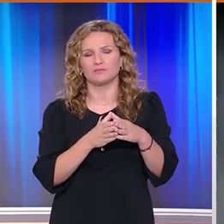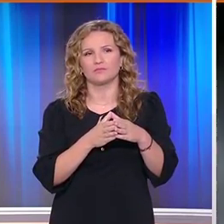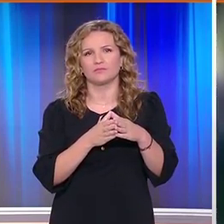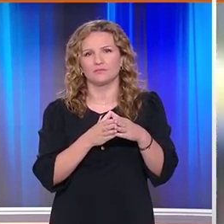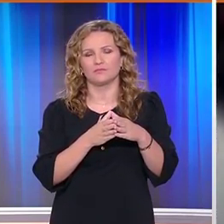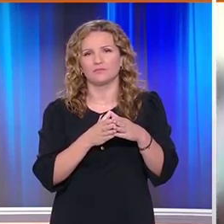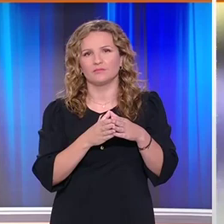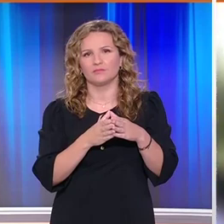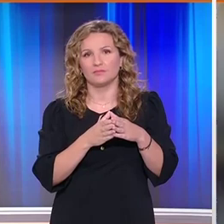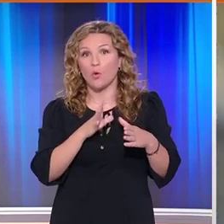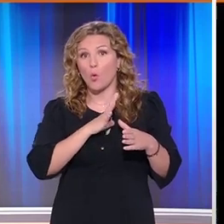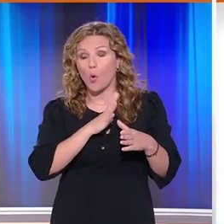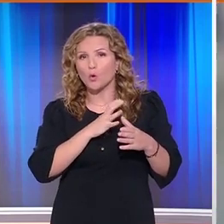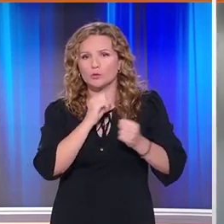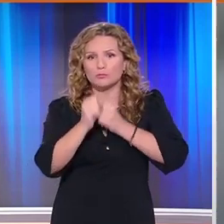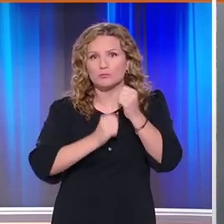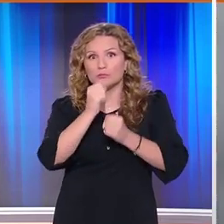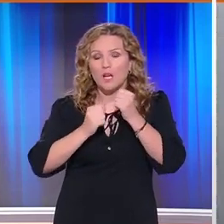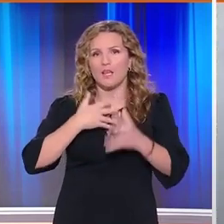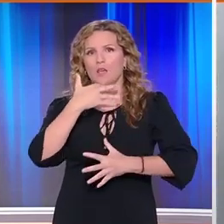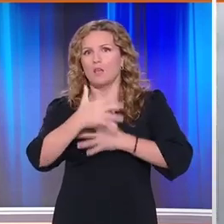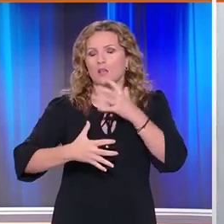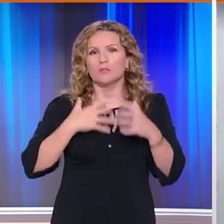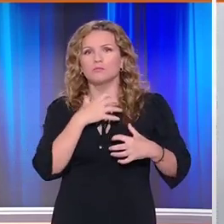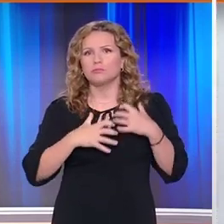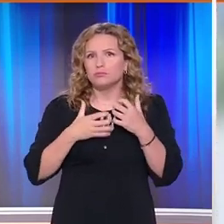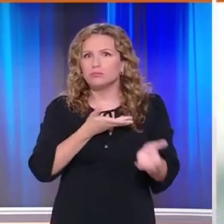Ο κόσμος τρέχει πανικόβλητος